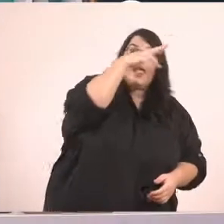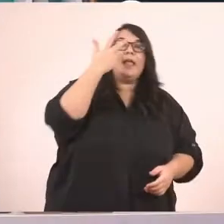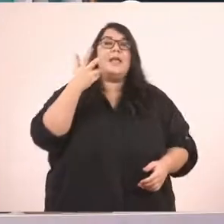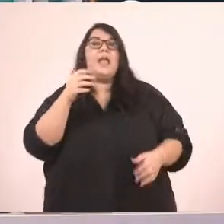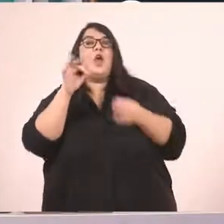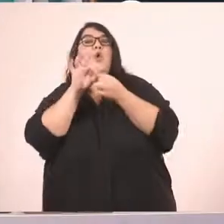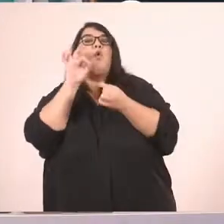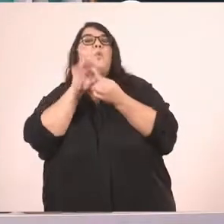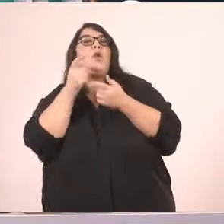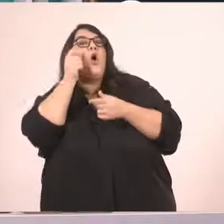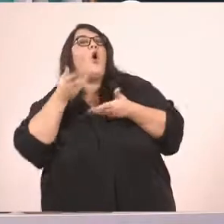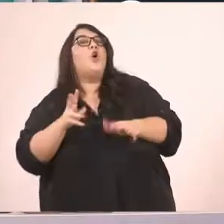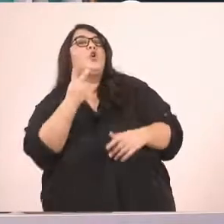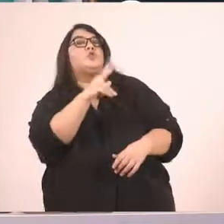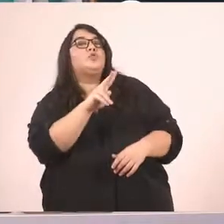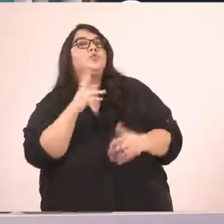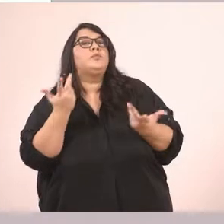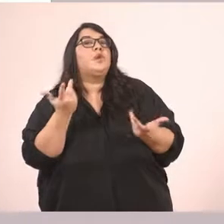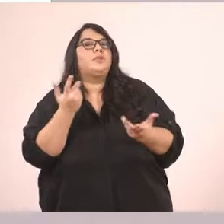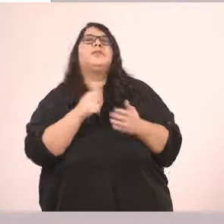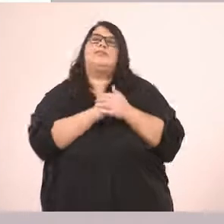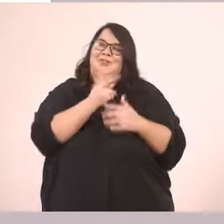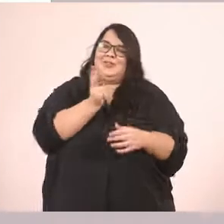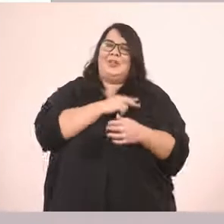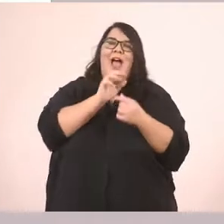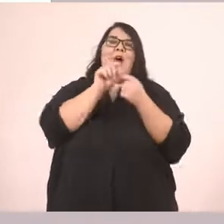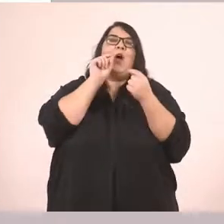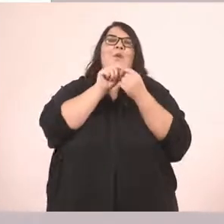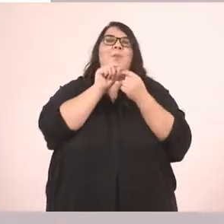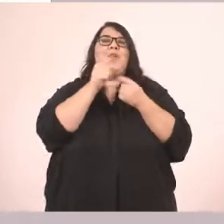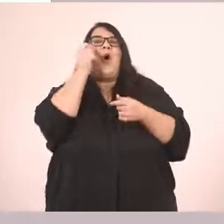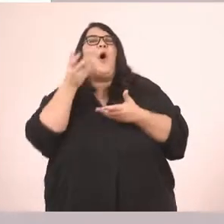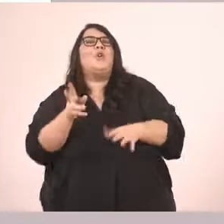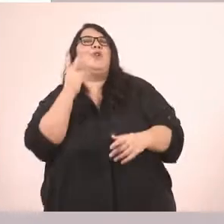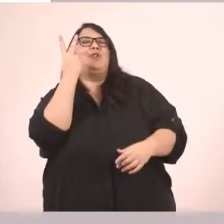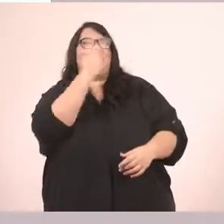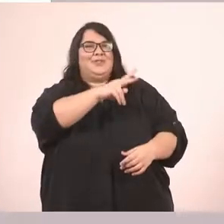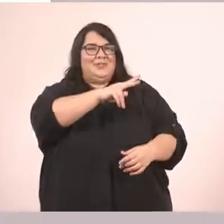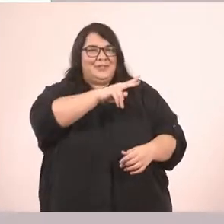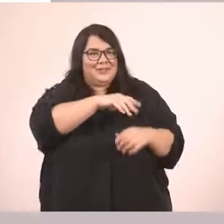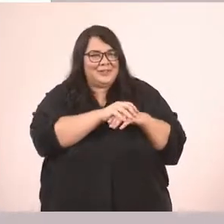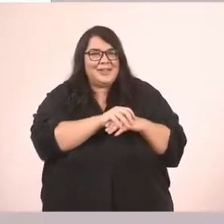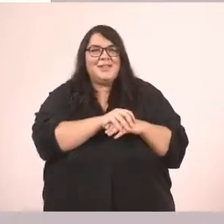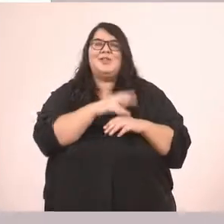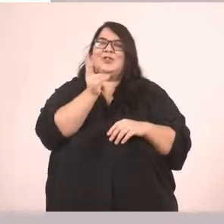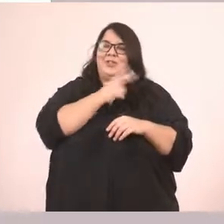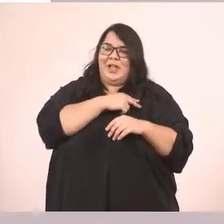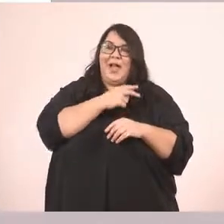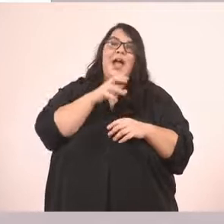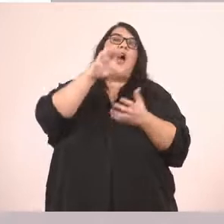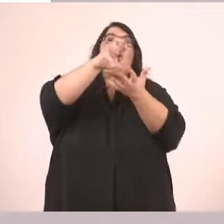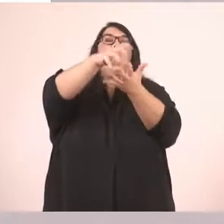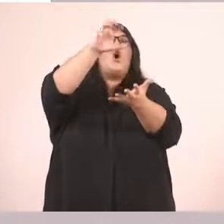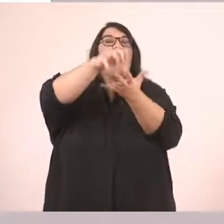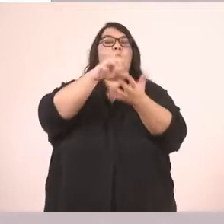πρέπει να ρωτήσουνε. Τον γιο του Ρουμπί. Πολύ ωραία! Για να μάθουν πού βρίσκεται η Χοχαρούπα, πρέπει